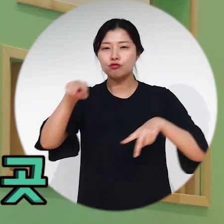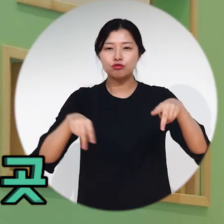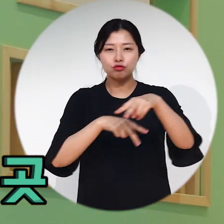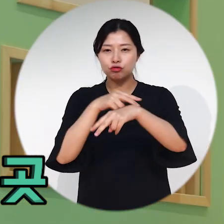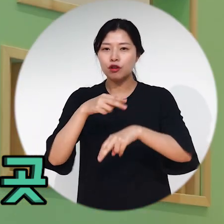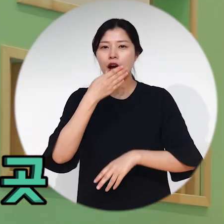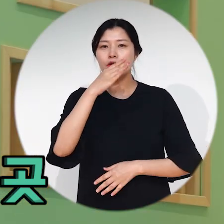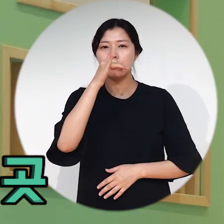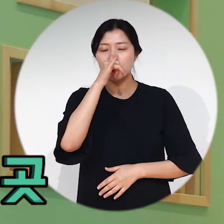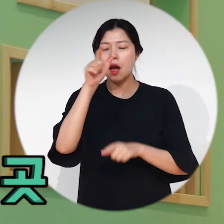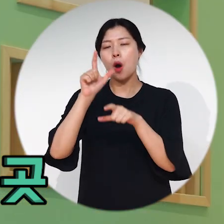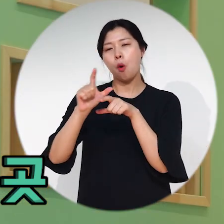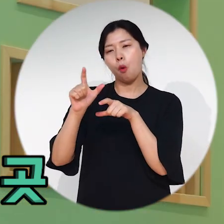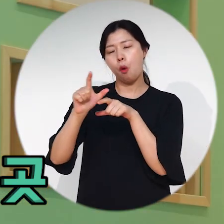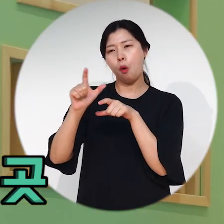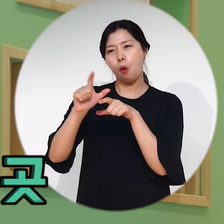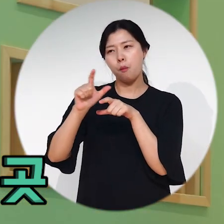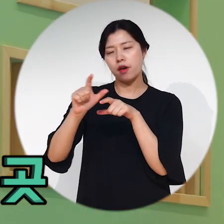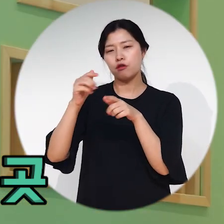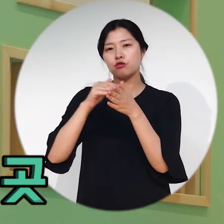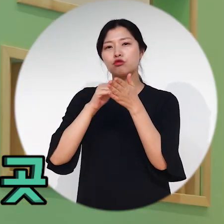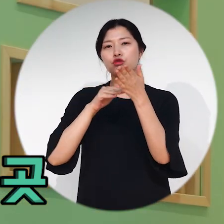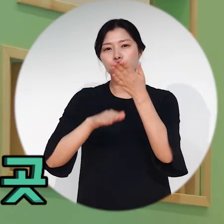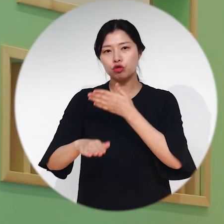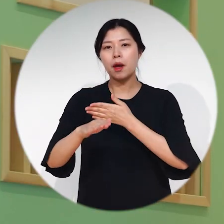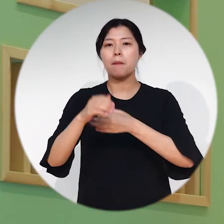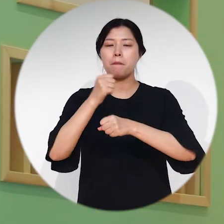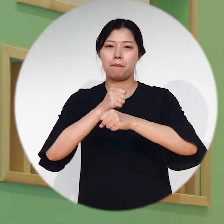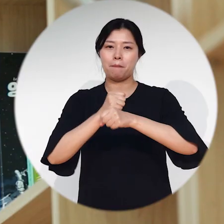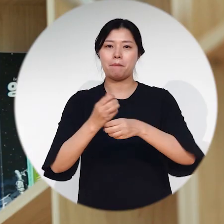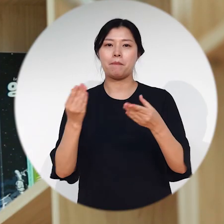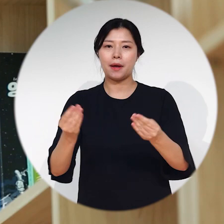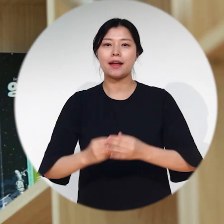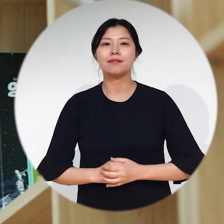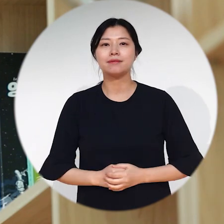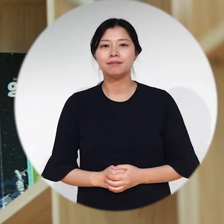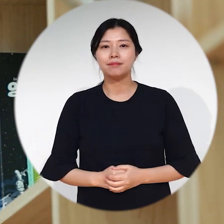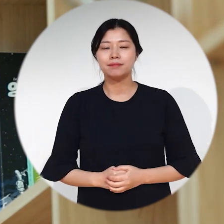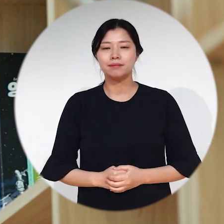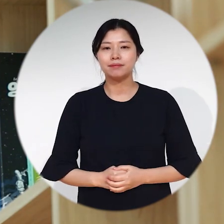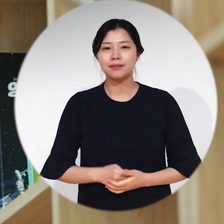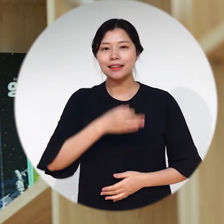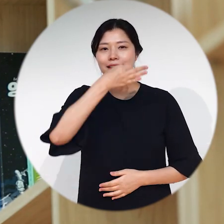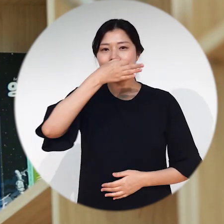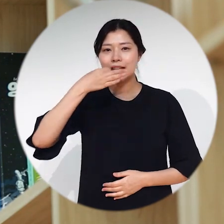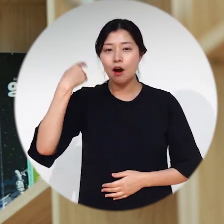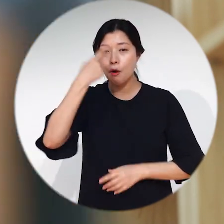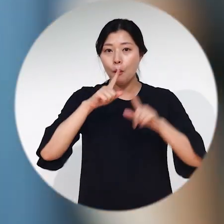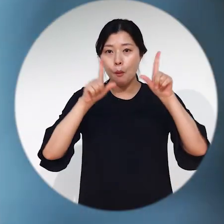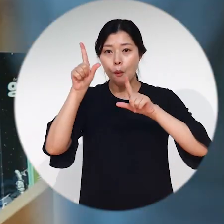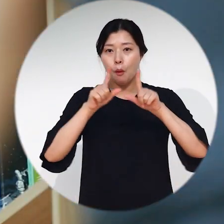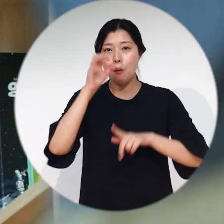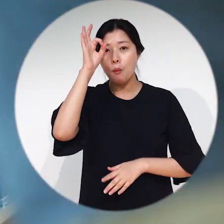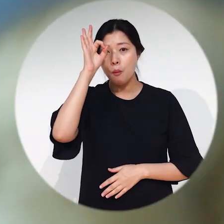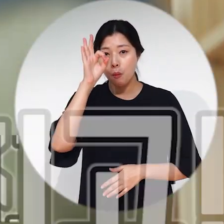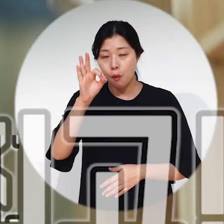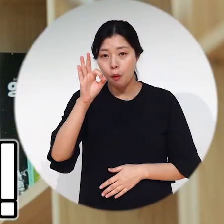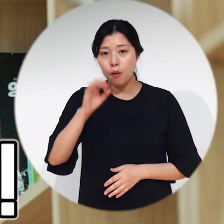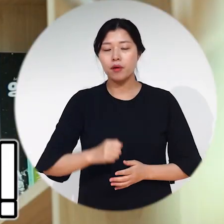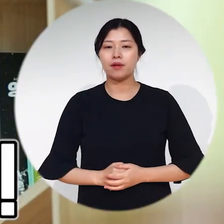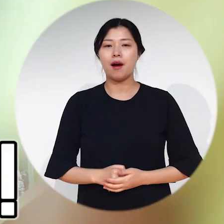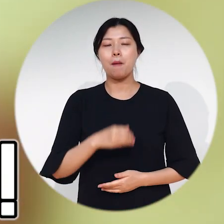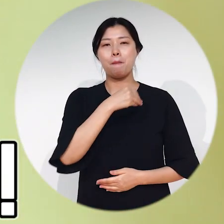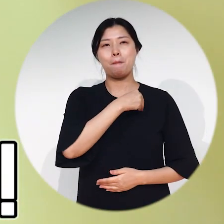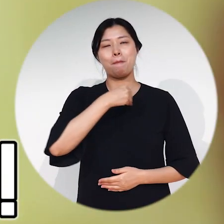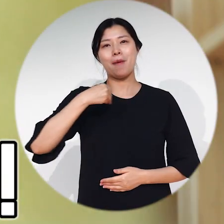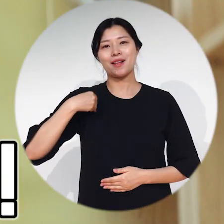있도록 많은 고민을 거쳐 설계됐다고 하는데요. 신나게 노는 학생들의 표정을 보니 이 공간에